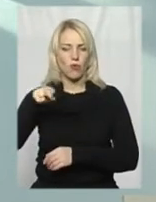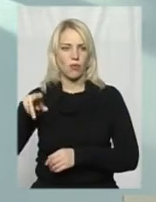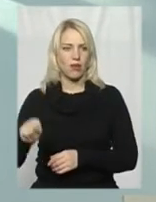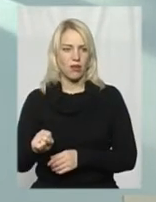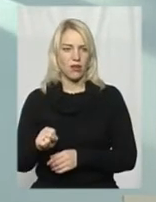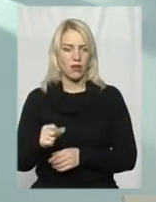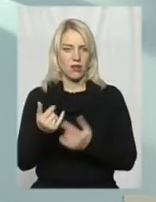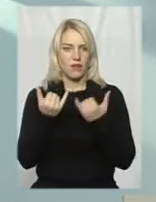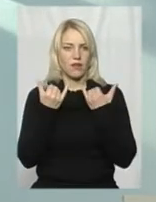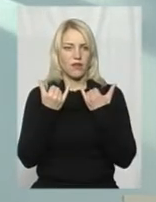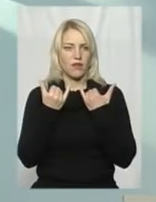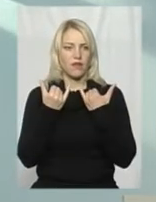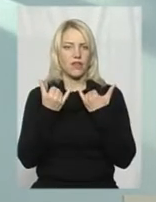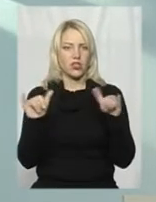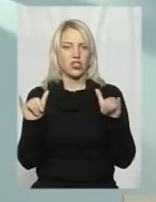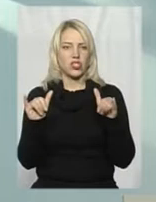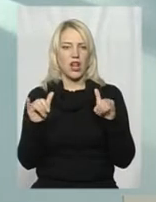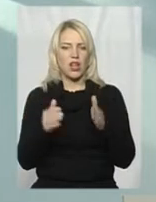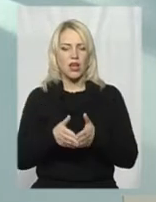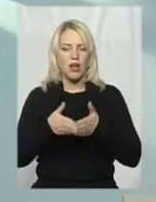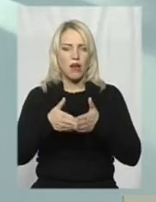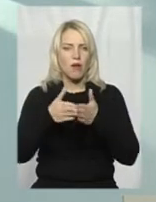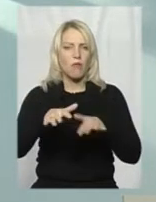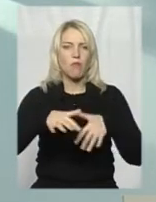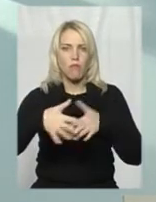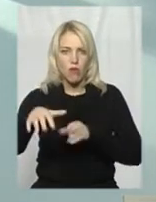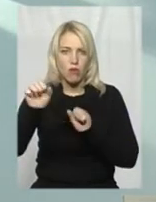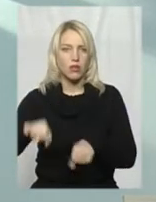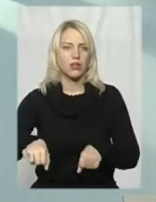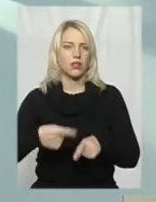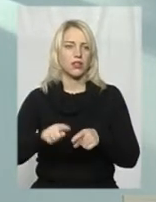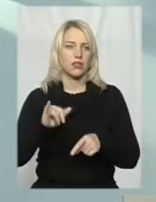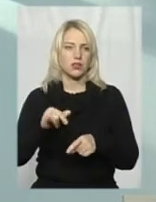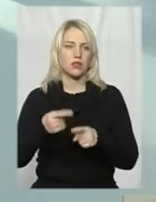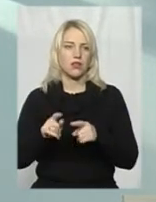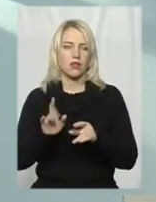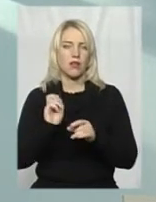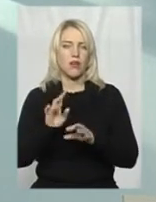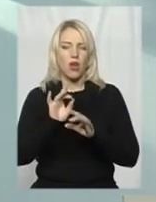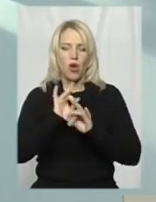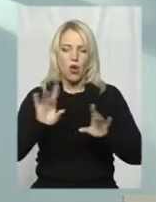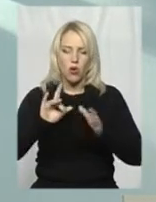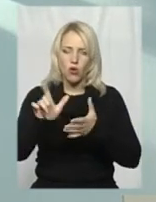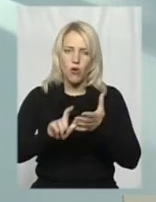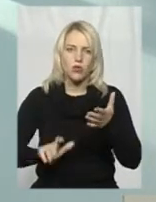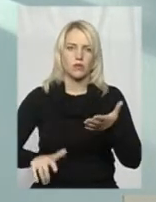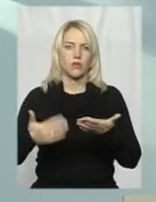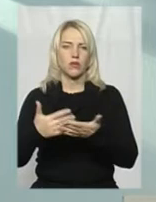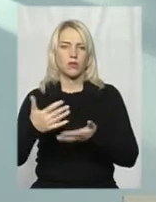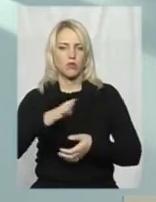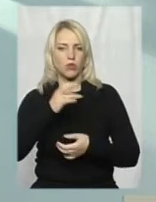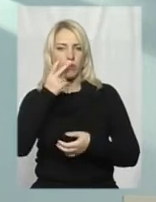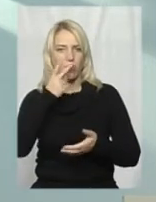вражались морехідністю Чайок, героїзмом козаків, бо це ж супроводжується і розповіднями, і показом відповідних